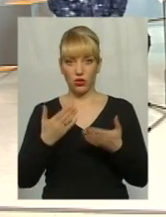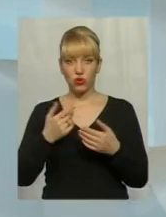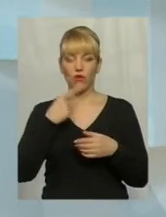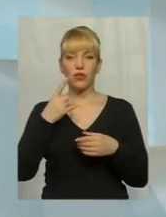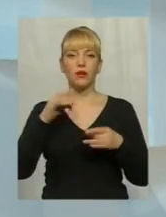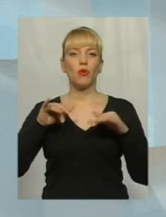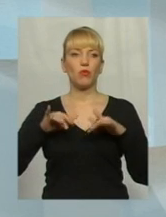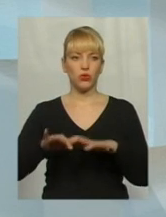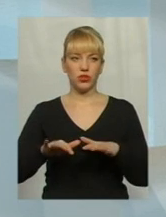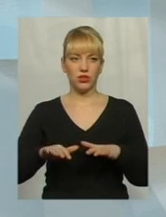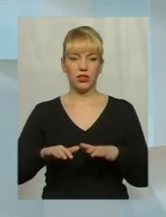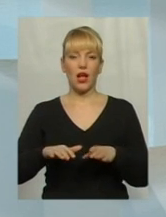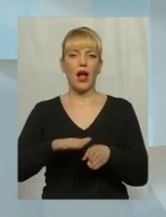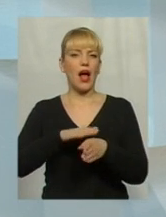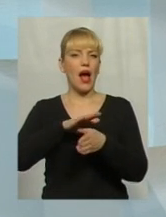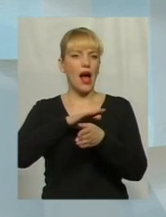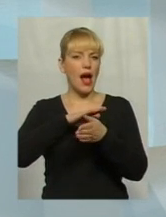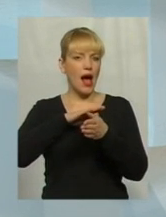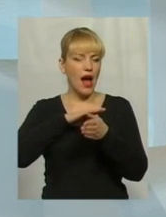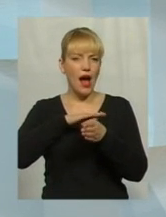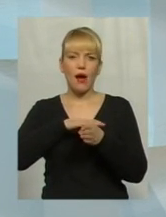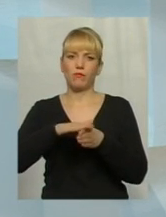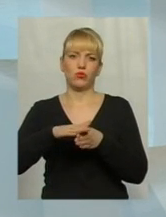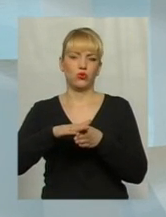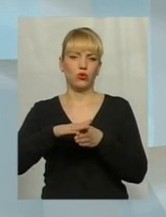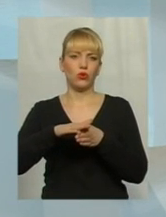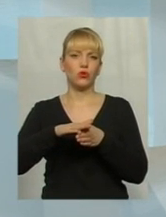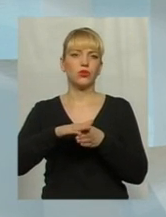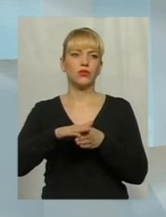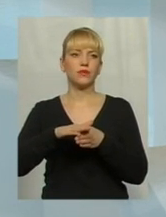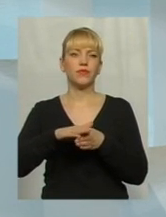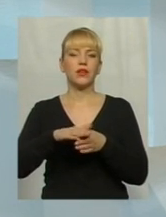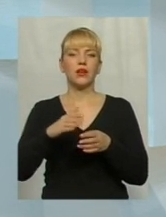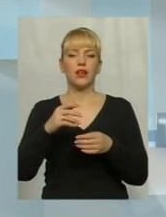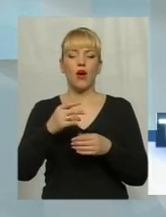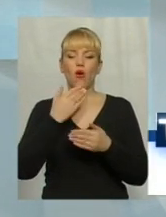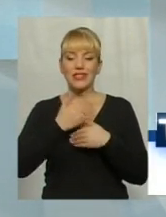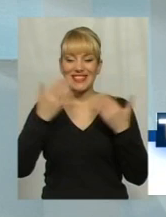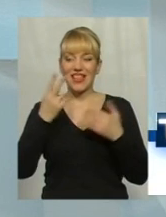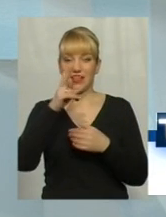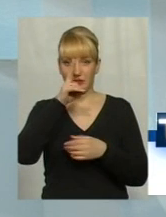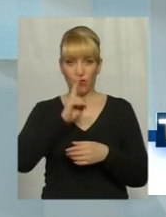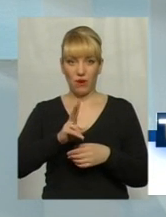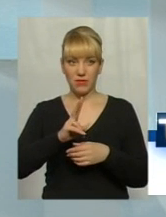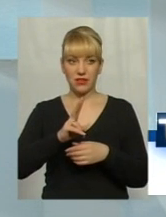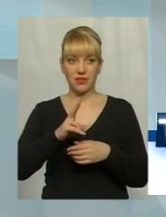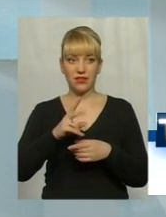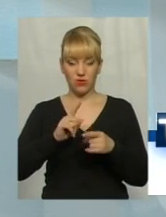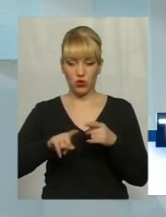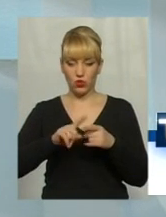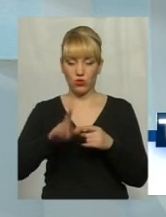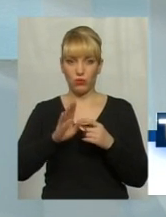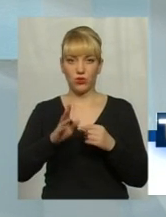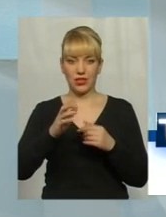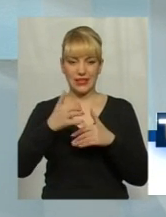в абсолютному вимірі останніх двох місяців, двох вже спливає майже